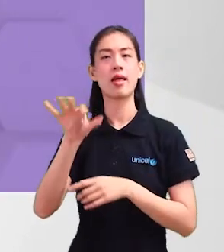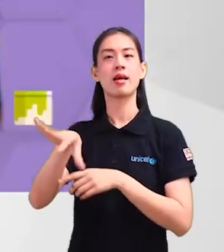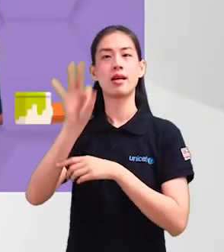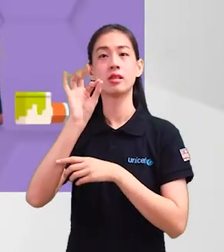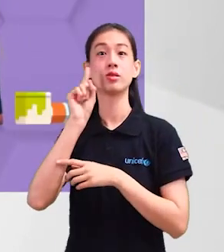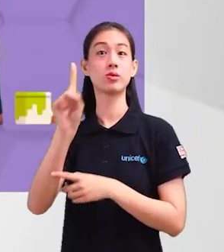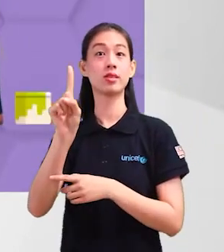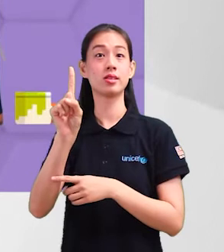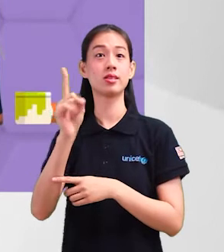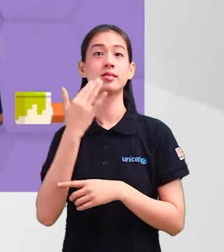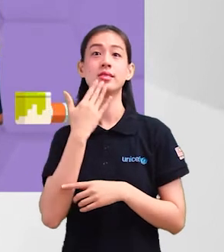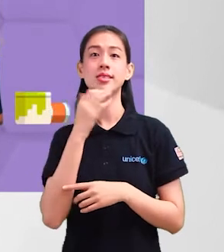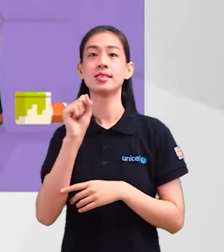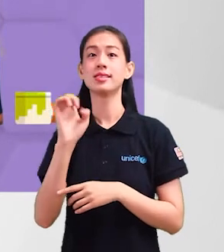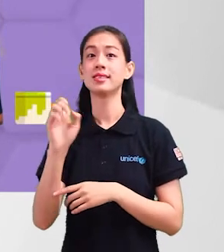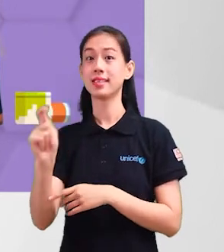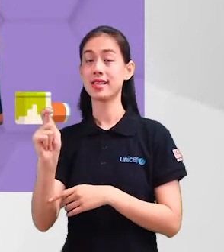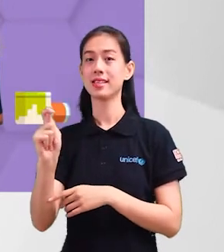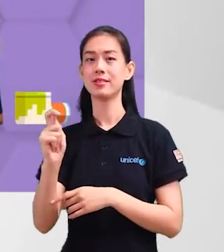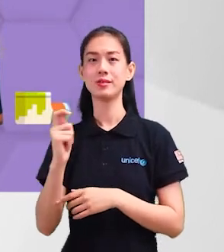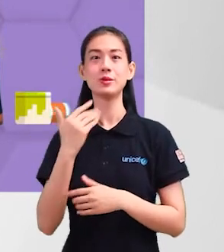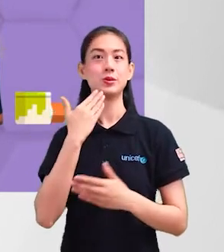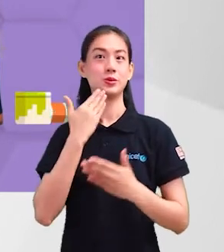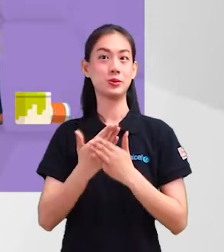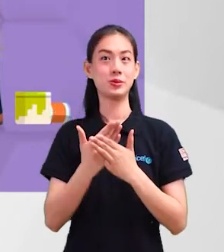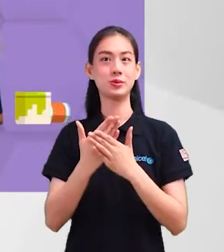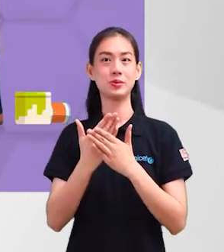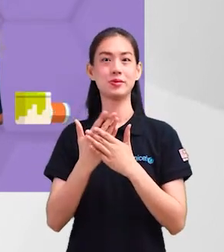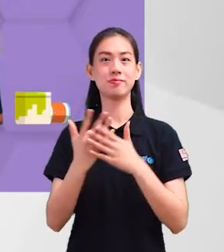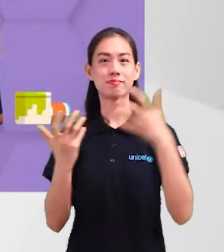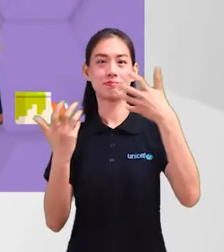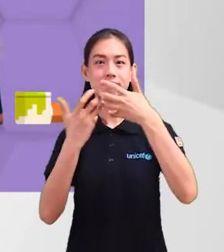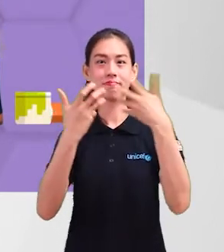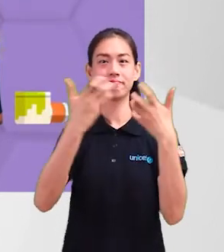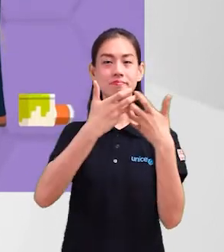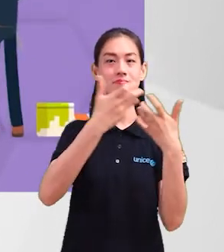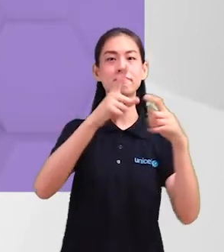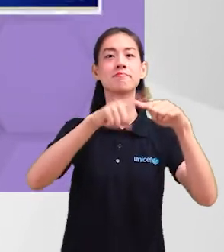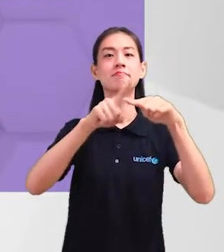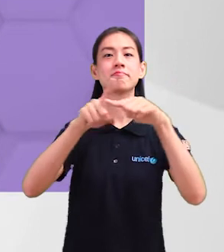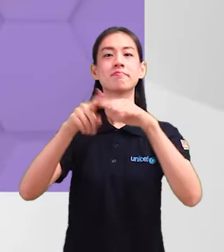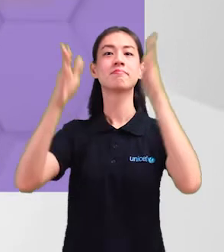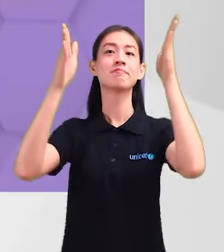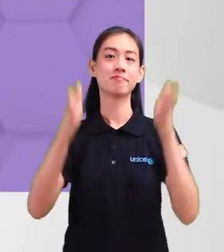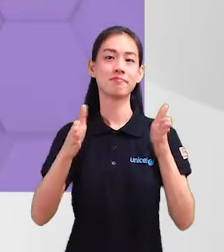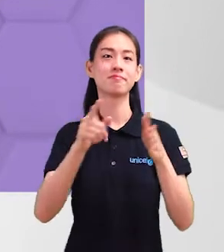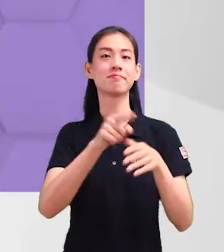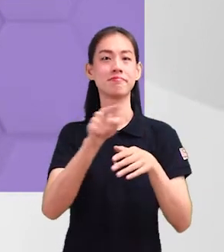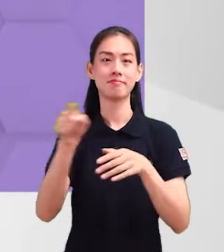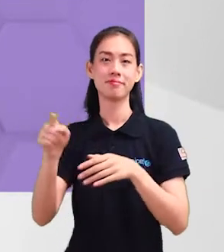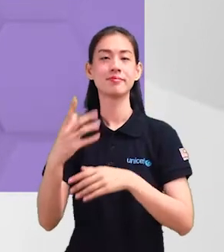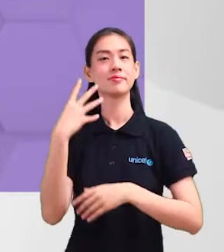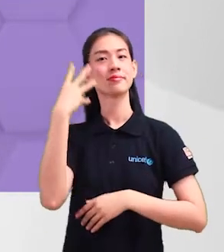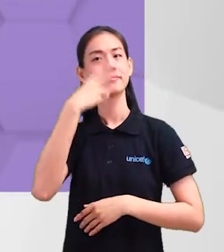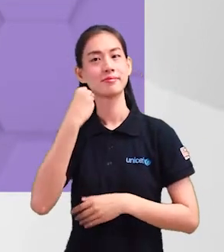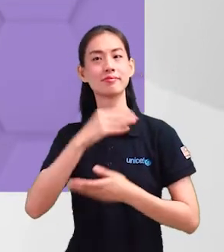Memilih satu campuran atau set warna yang bagus adalah suatu cabaran kepada sesetengah orang. Ada set warna nampak